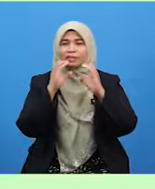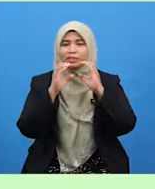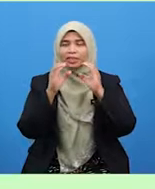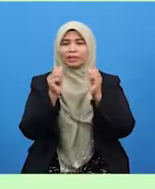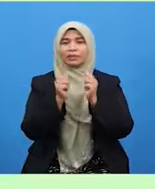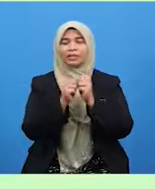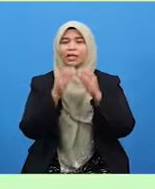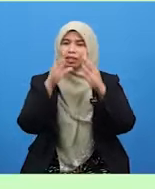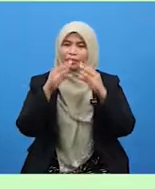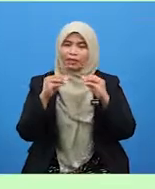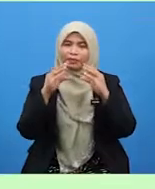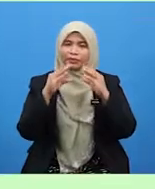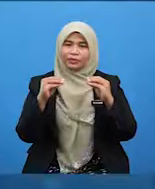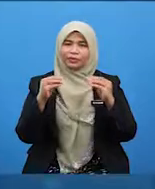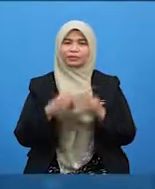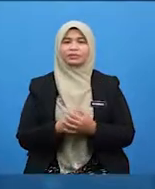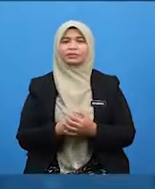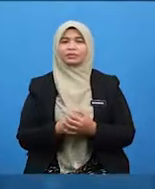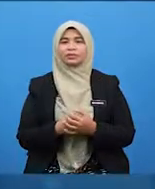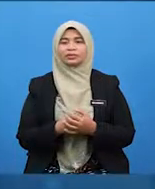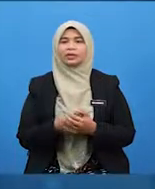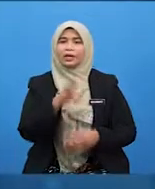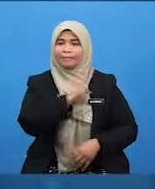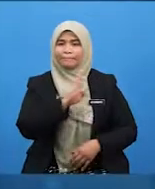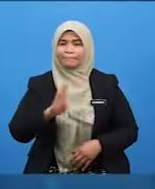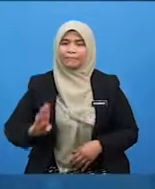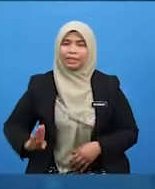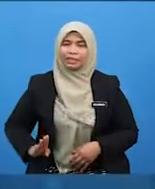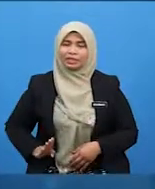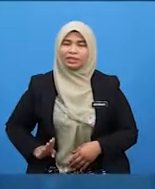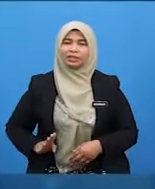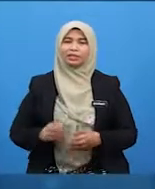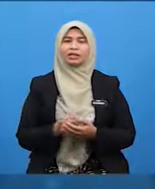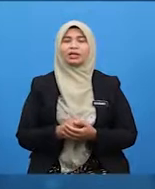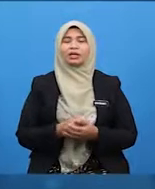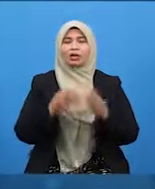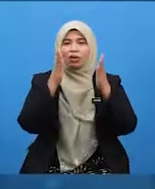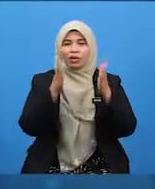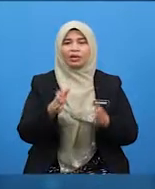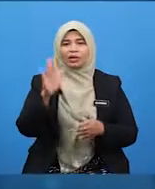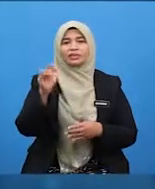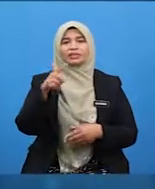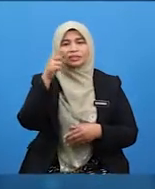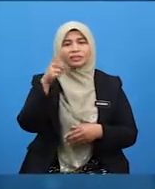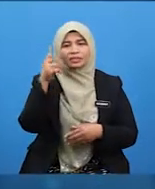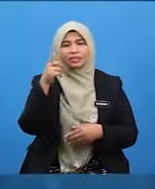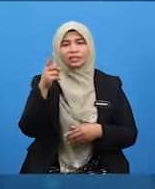dada yang lembut. Baginda SAW, orang yang sentiasa berlembah